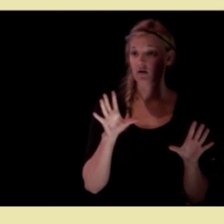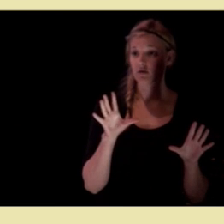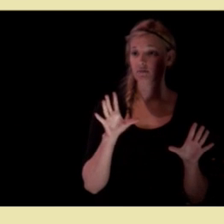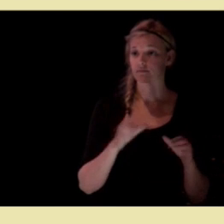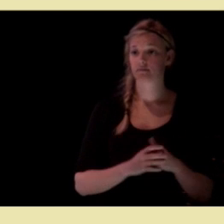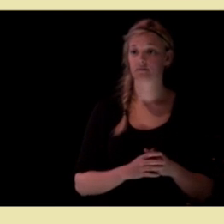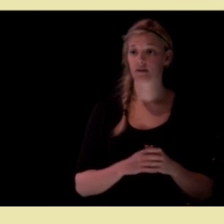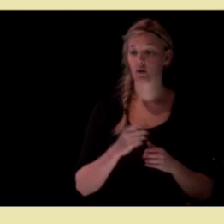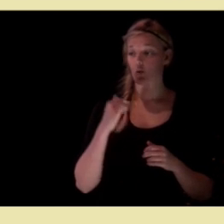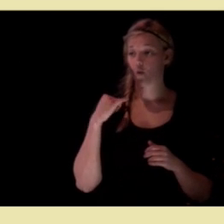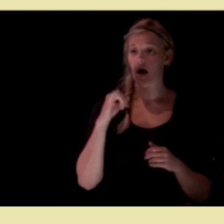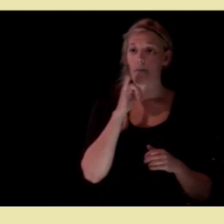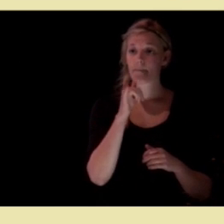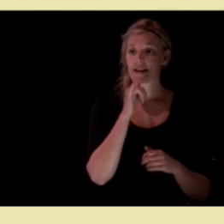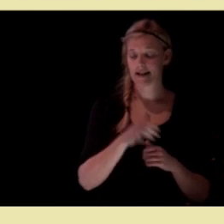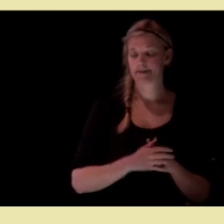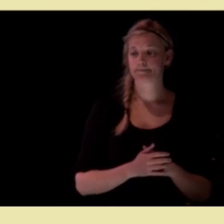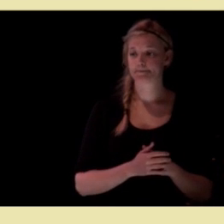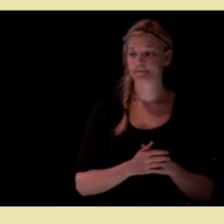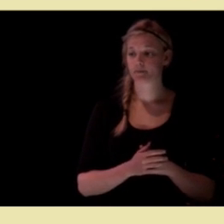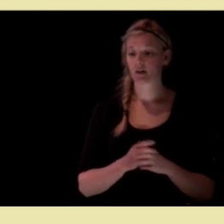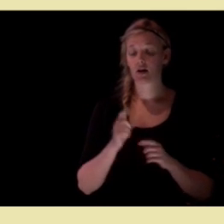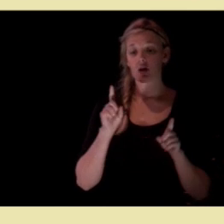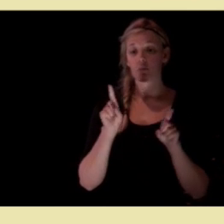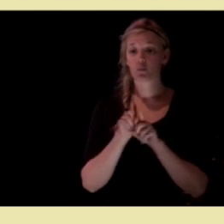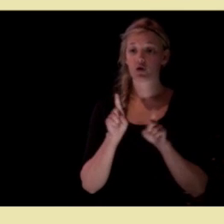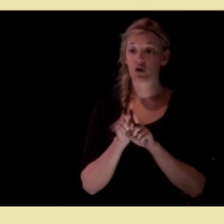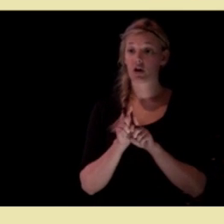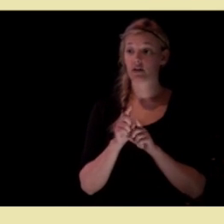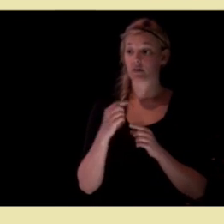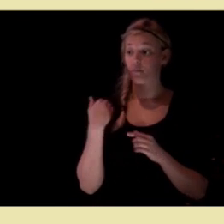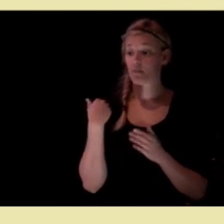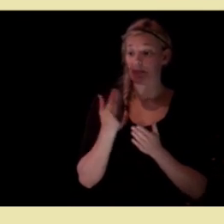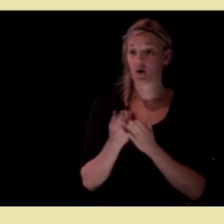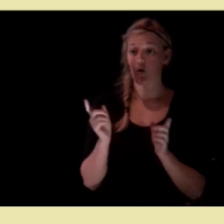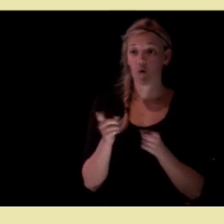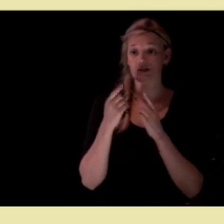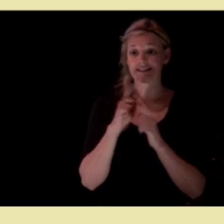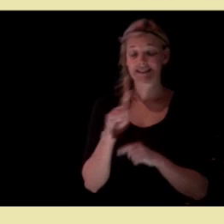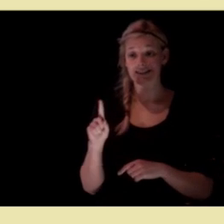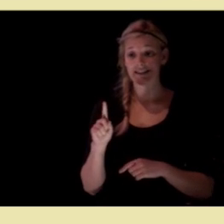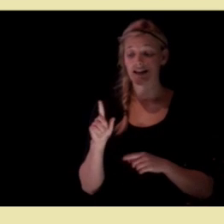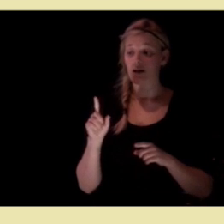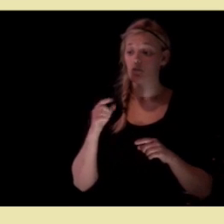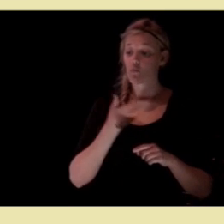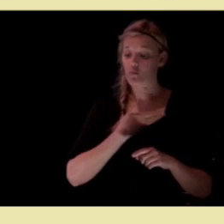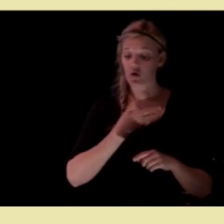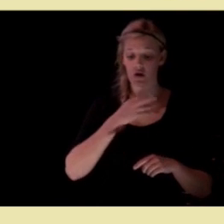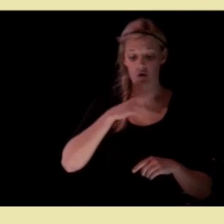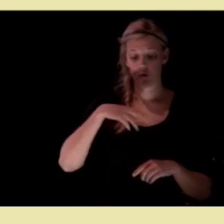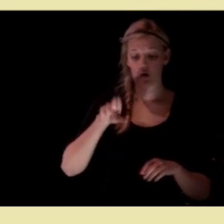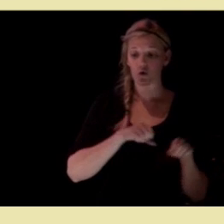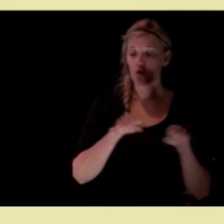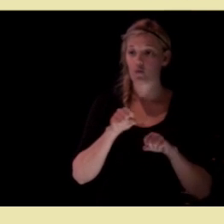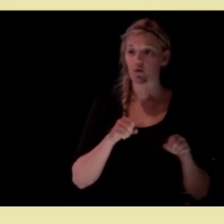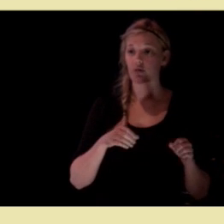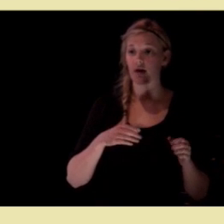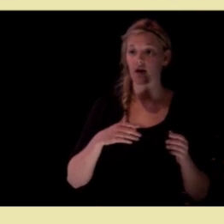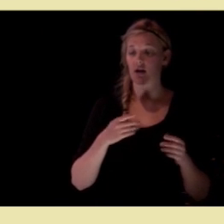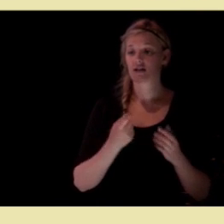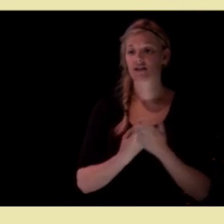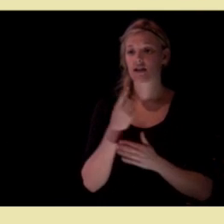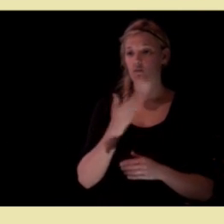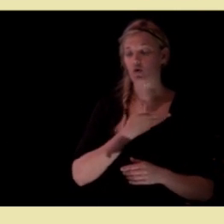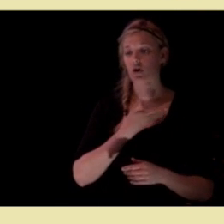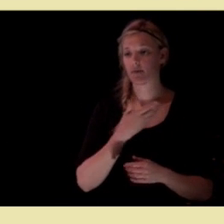i april. Så dette viser at bare i løpet av tre kvart år, så har det skjedd mye rundt i kommunen Norge, og vi har forventninger til